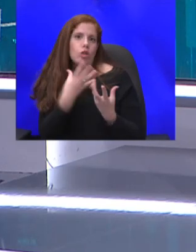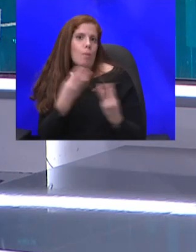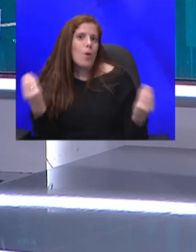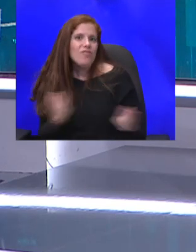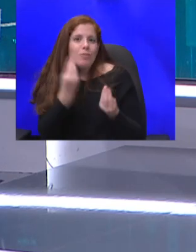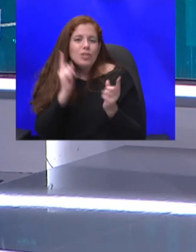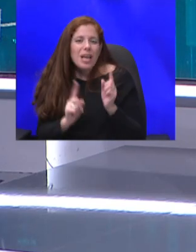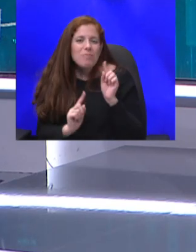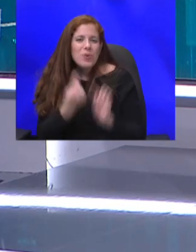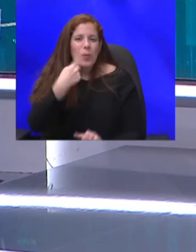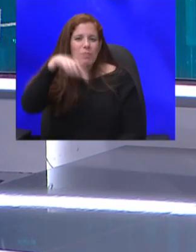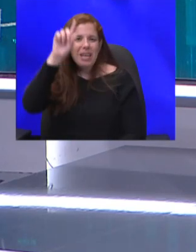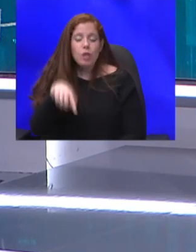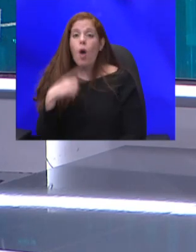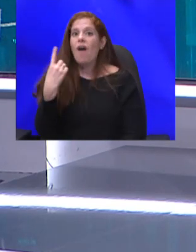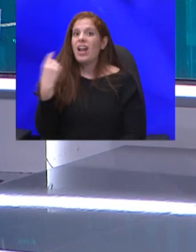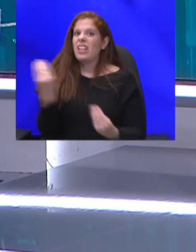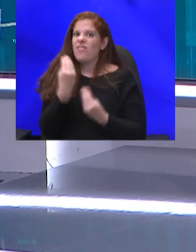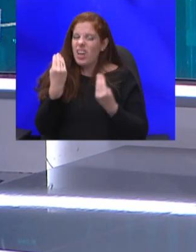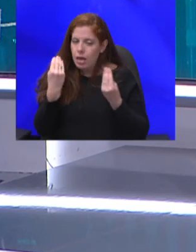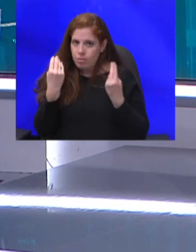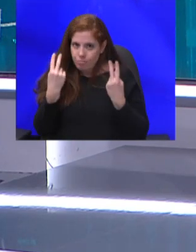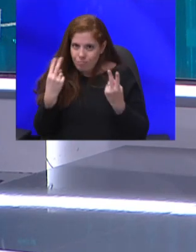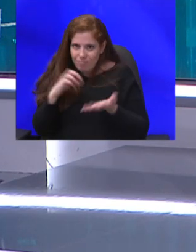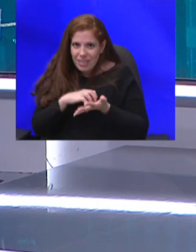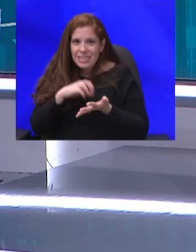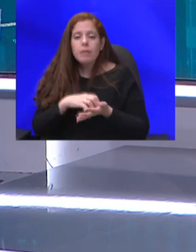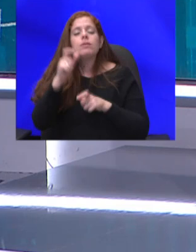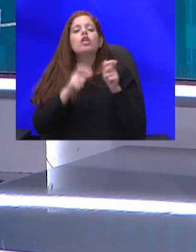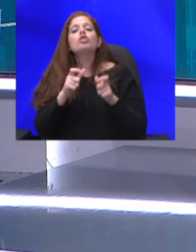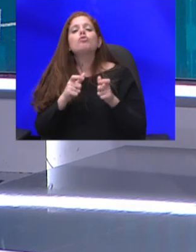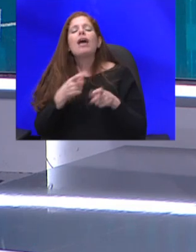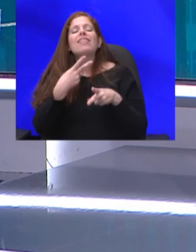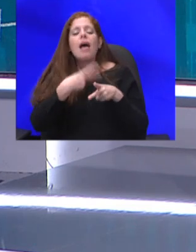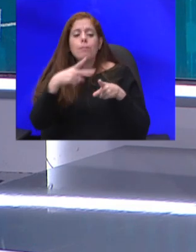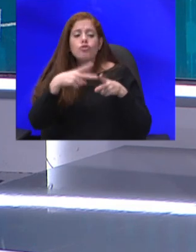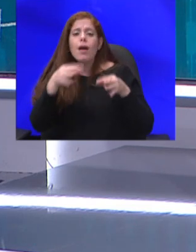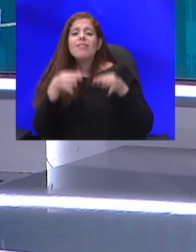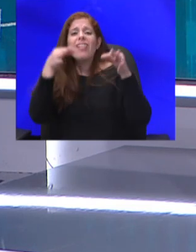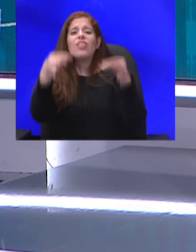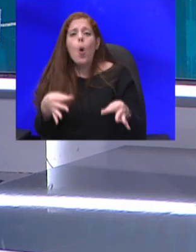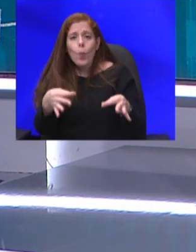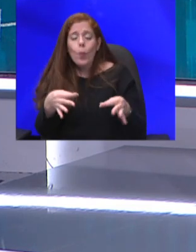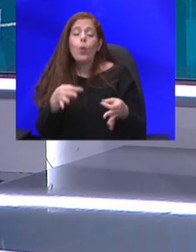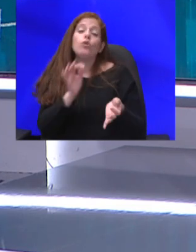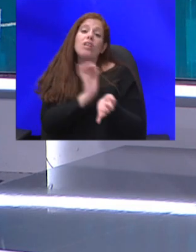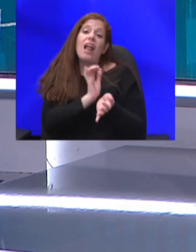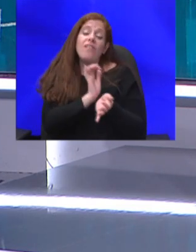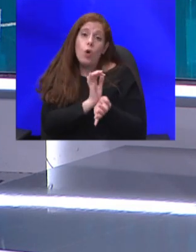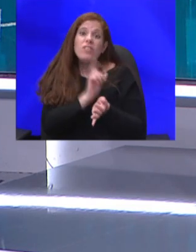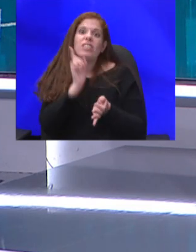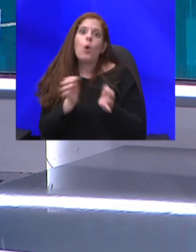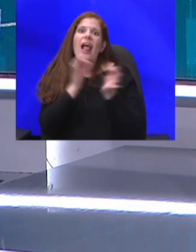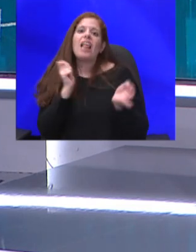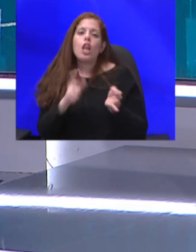אחד הגדולים שבהם האנשים שדחו את ההחזר החודשי של המשקנתה שלהם או של ההלוואות שלהם יצטרכו להתחיל לשלם מחדש וזה